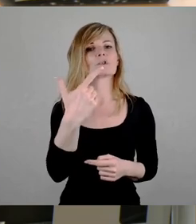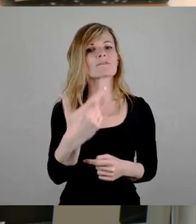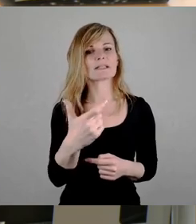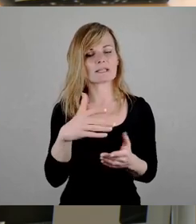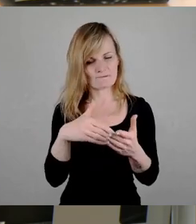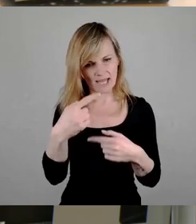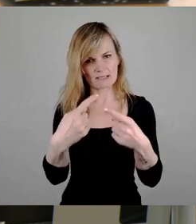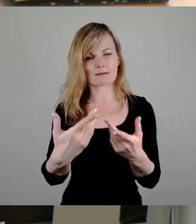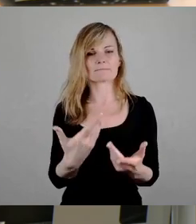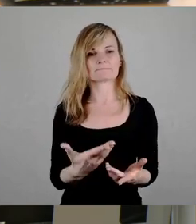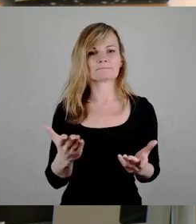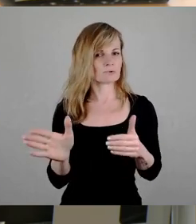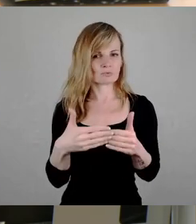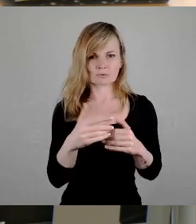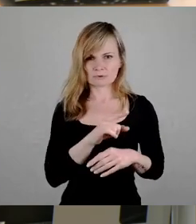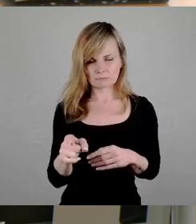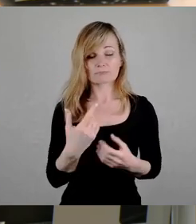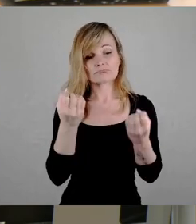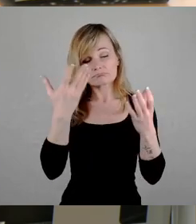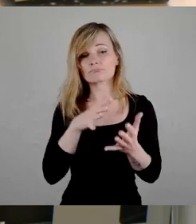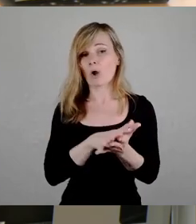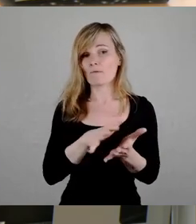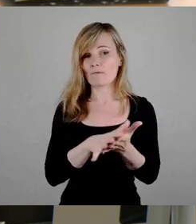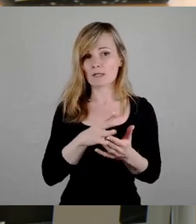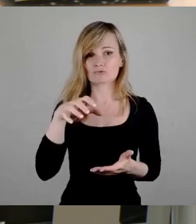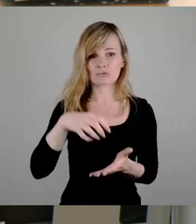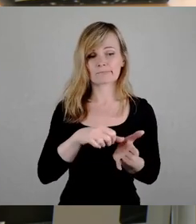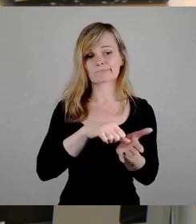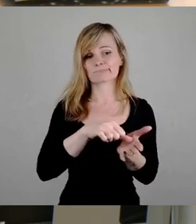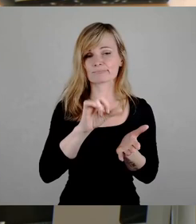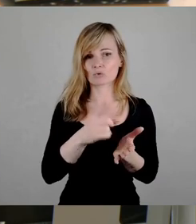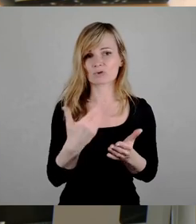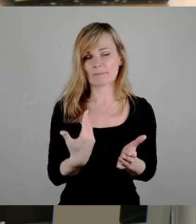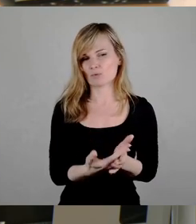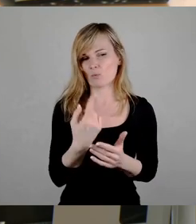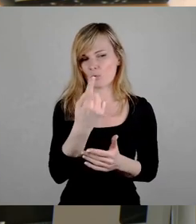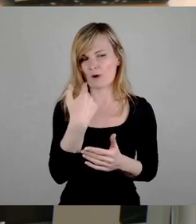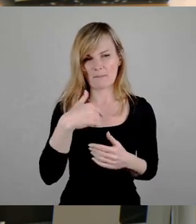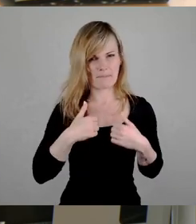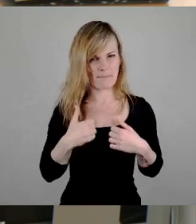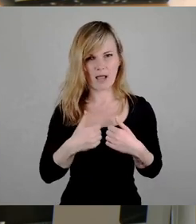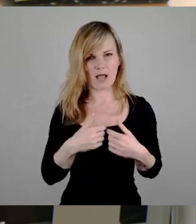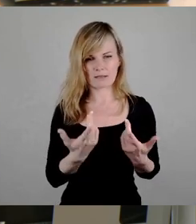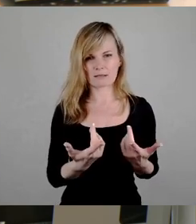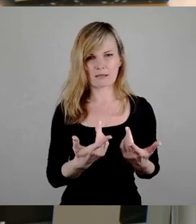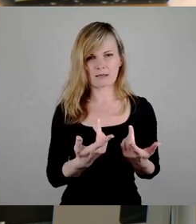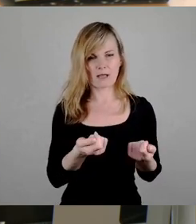Dieses Bad, natürlich mit dem gewissen Aufwand, den die Stadt zu tragen hat. Aber es ist undenkbar, dass dieses Bad außer Betrieb geht.